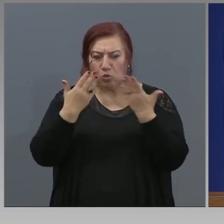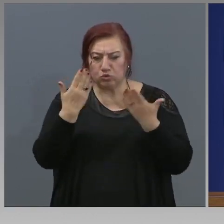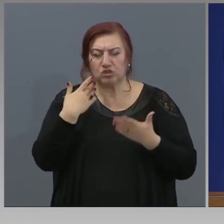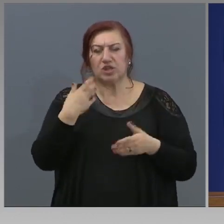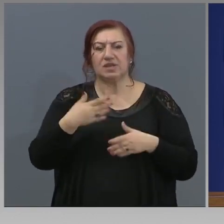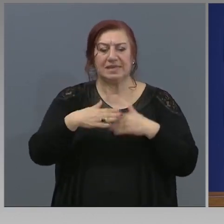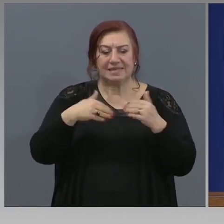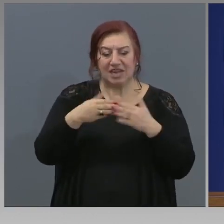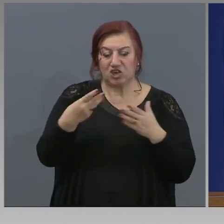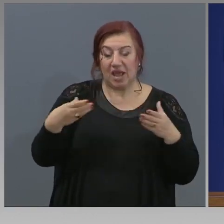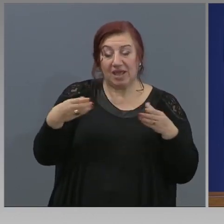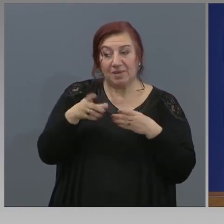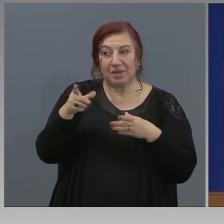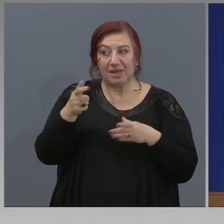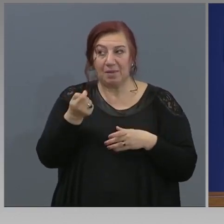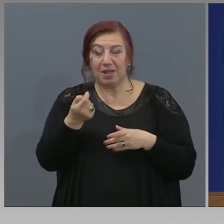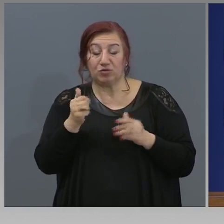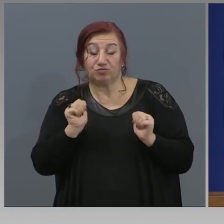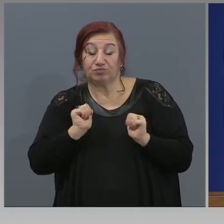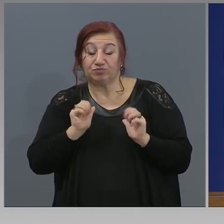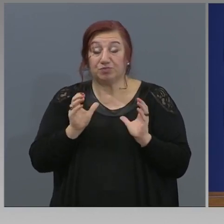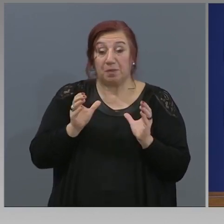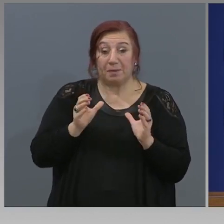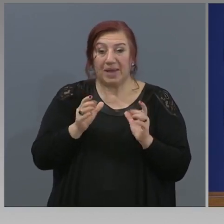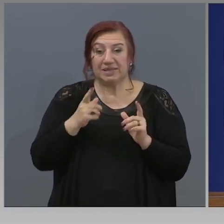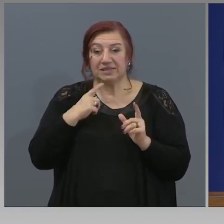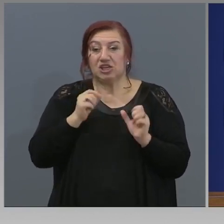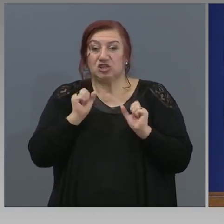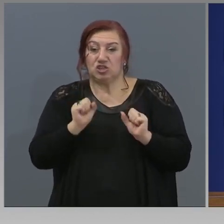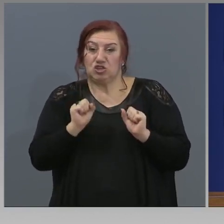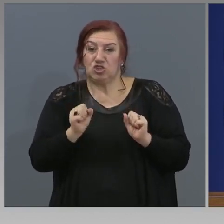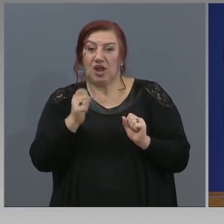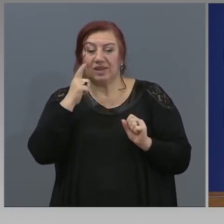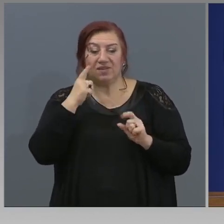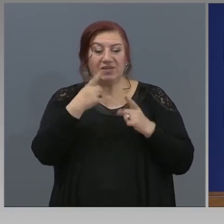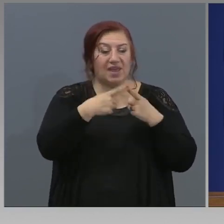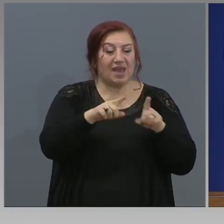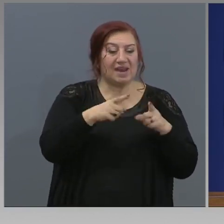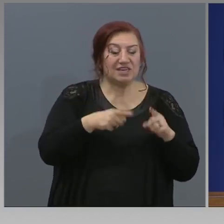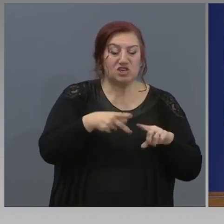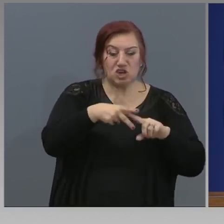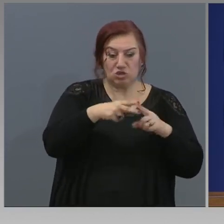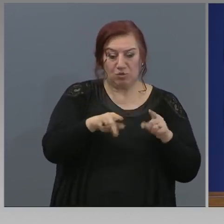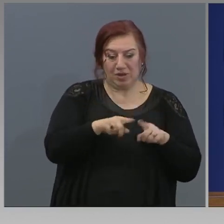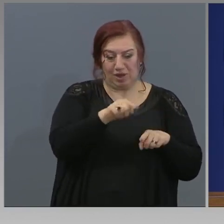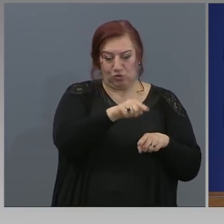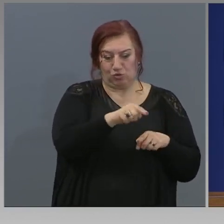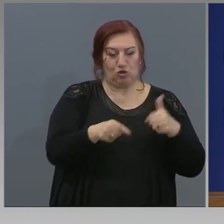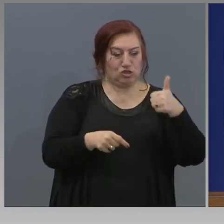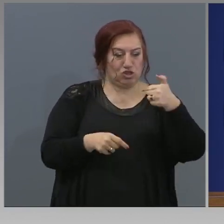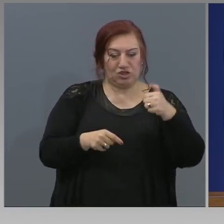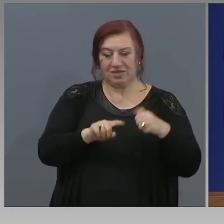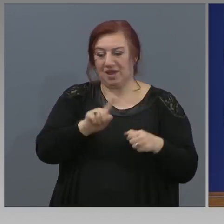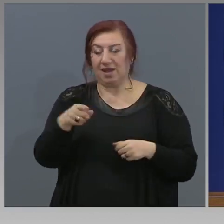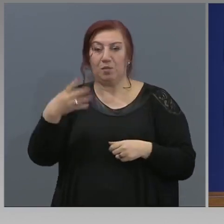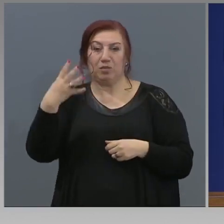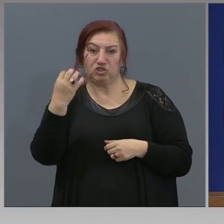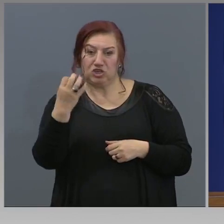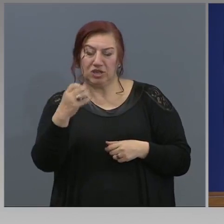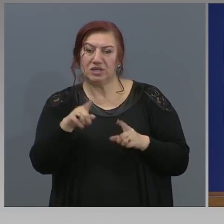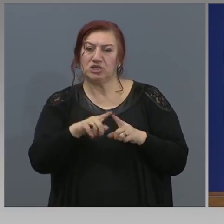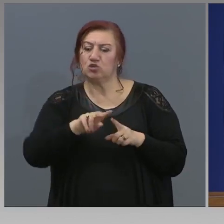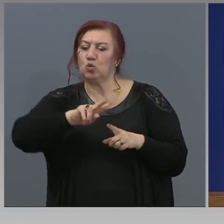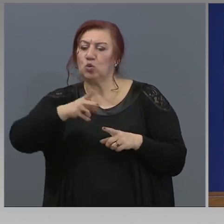разбира се, са по-предпазливи и по-консервативни, изчакват да използват различните инструменти, както този 60 към 40, така и други